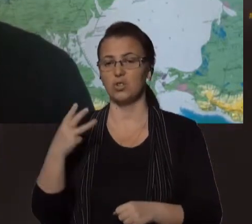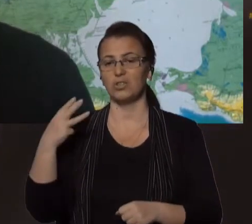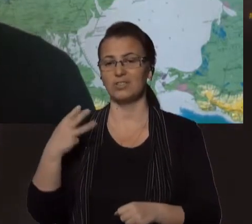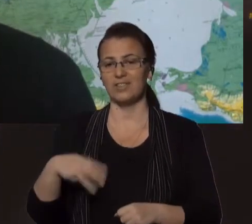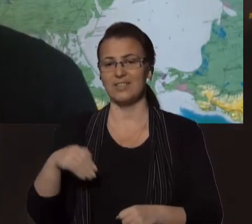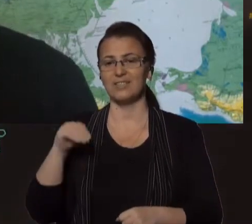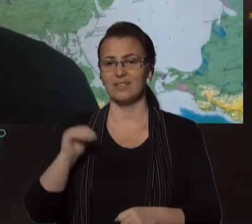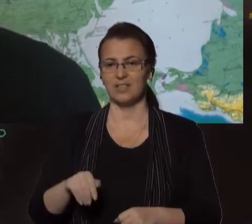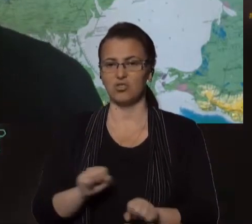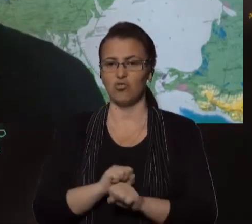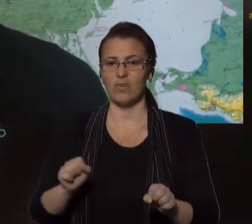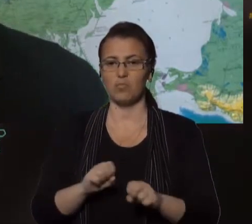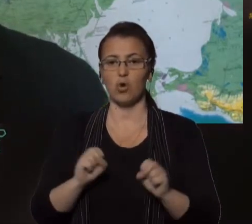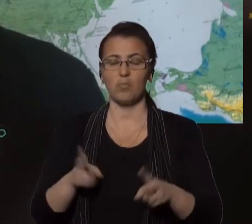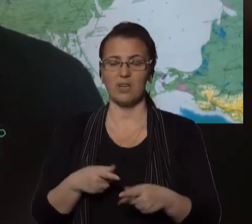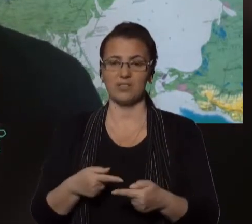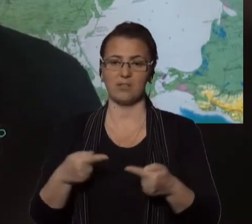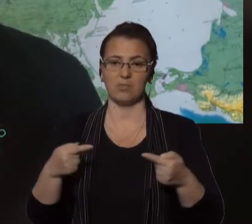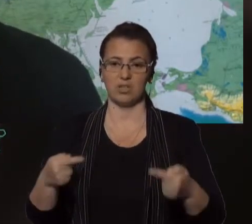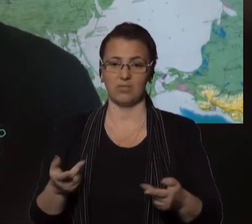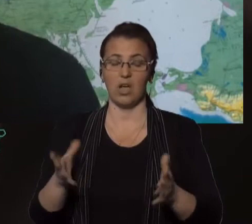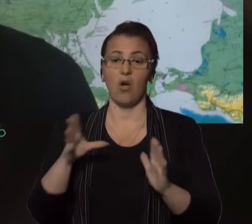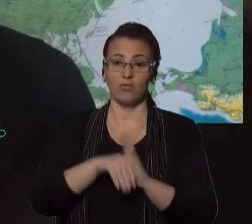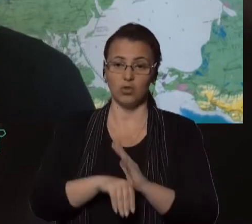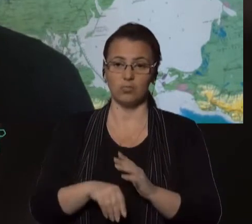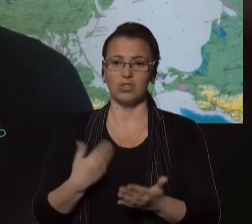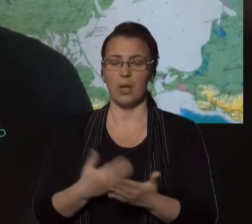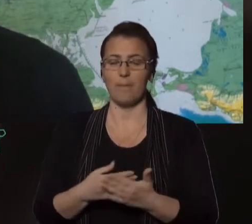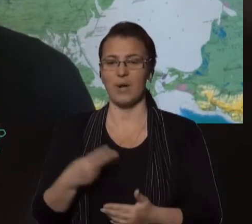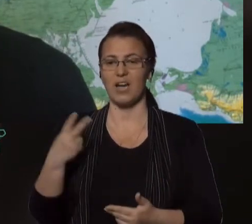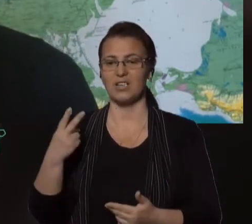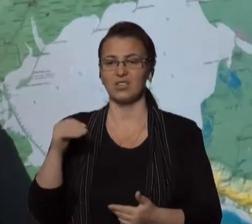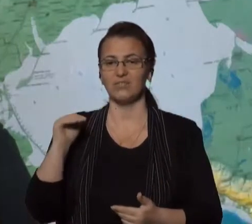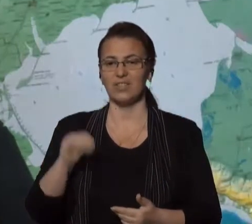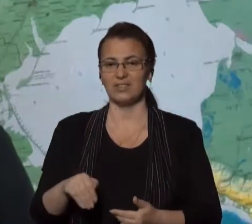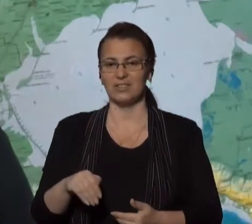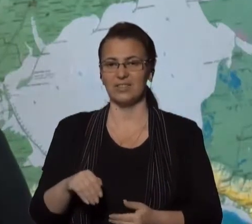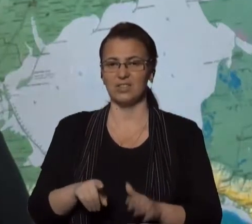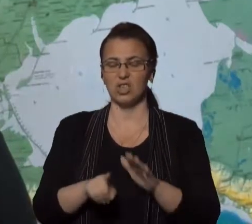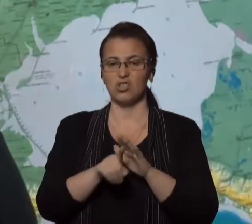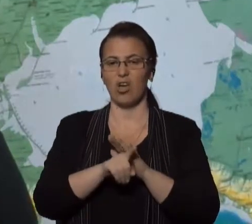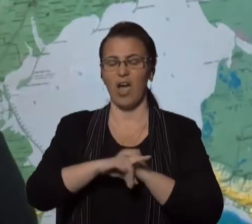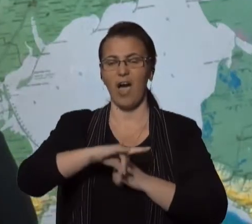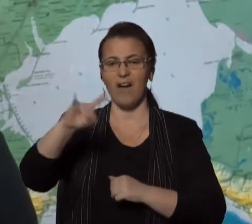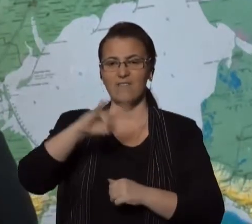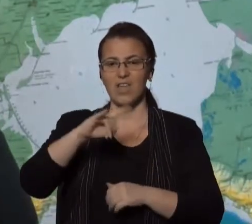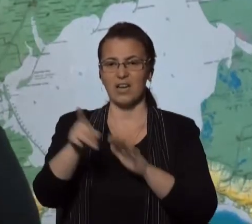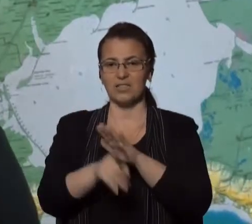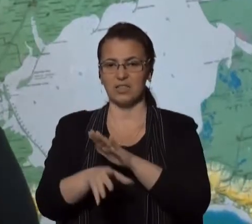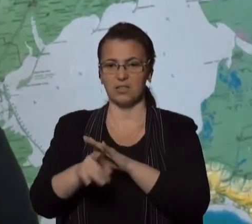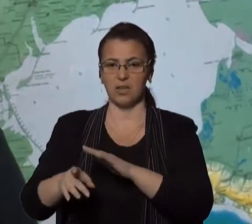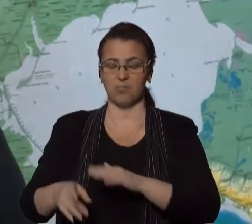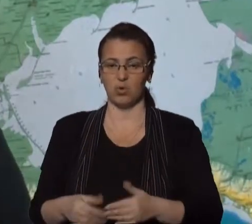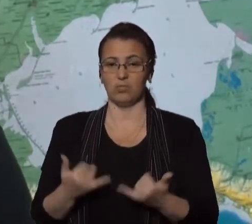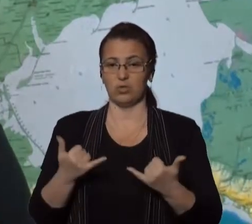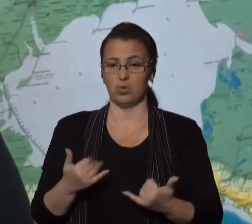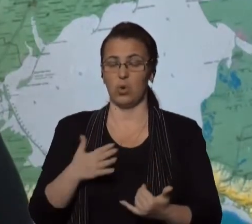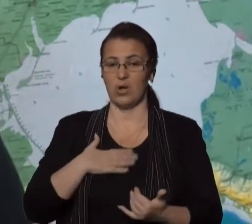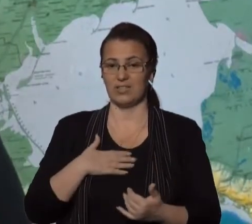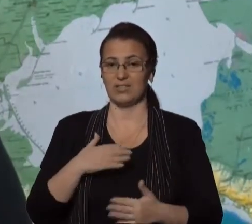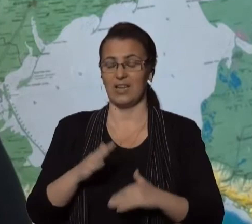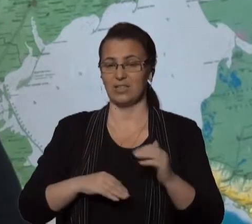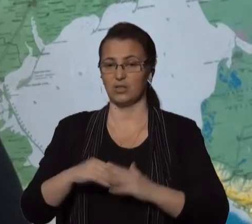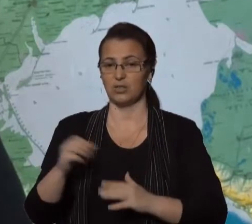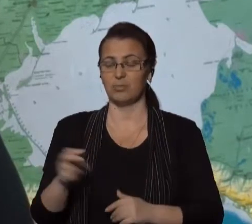тисяч вибухонебезпечних предметів, в тому числі майже 2 тисячі авіаційних бомб. Буквально сьогодні наші піотехніки